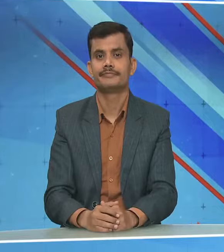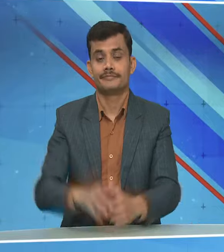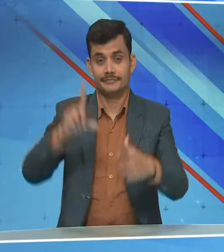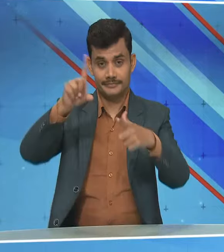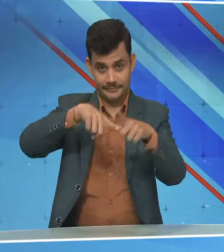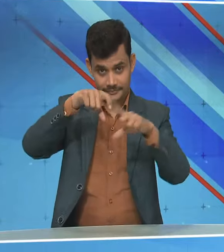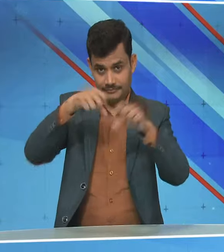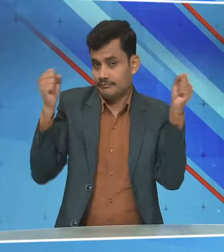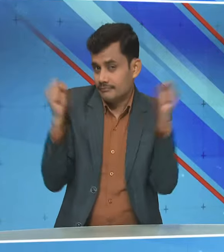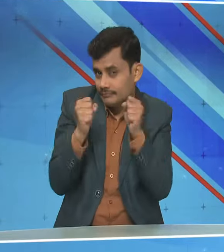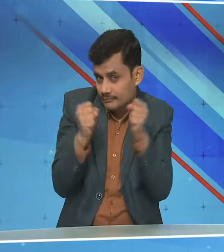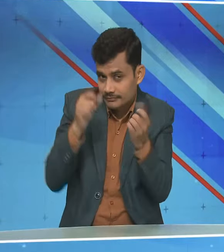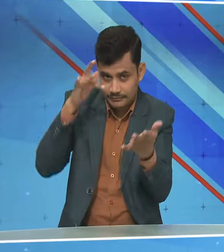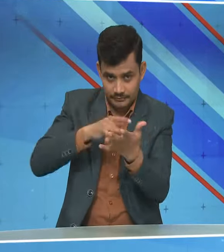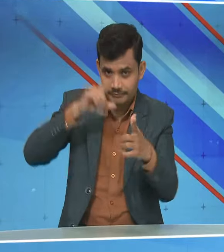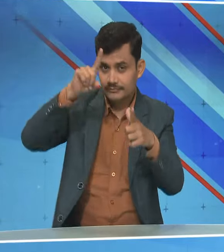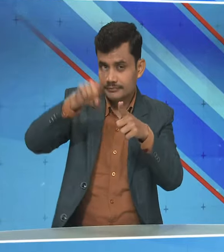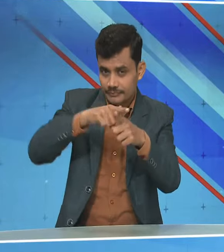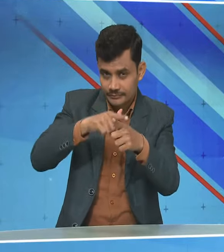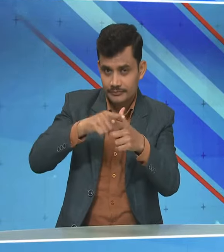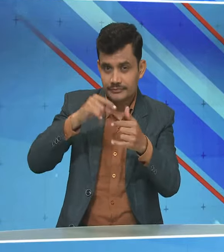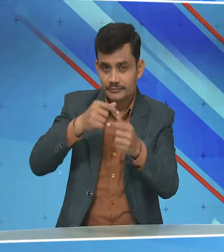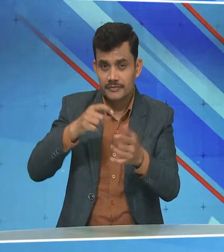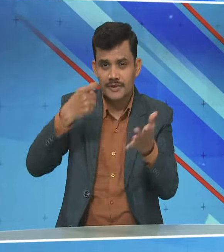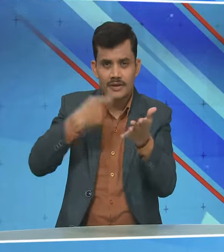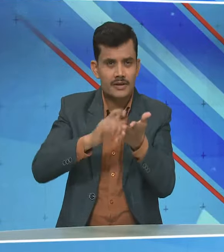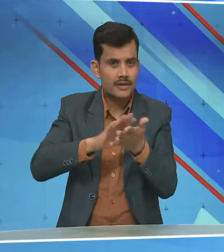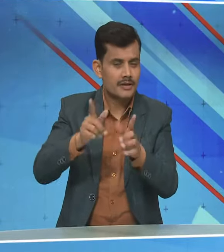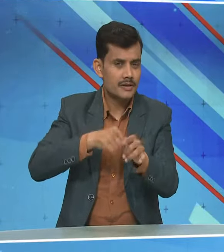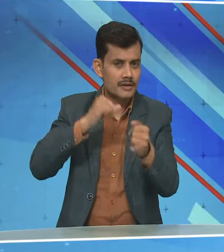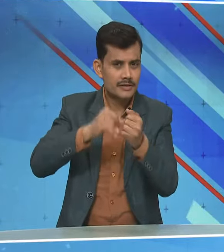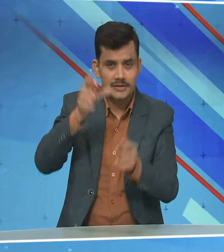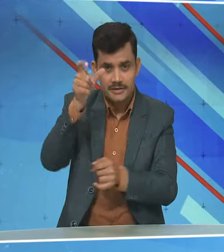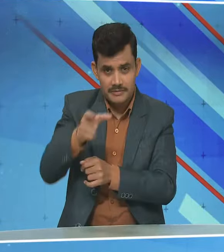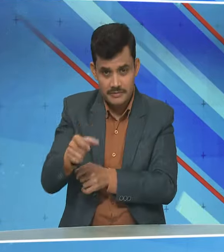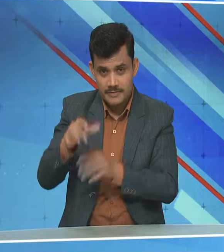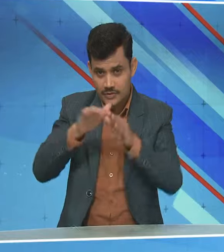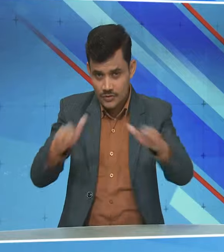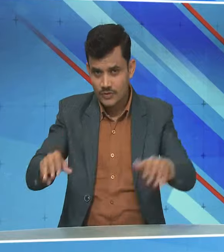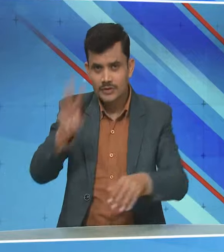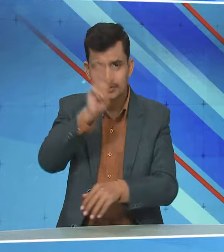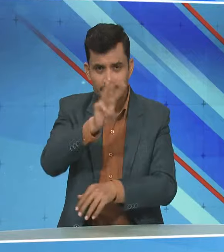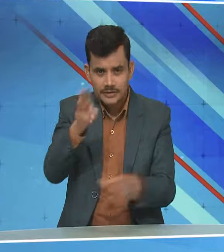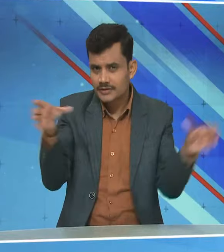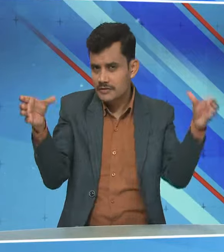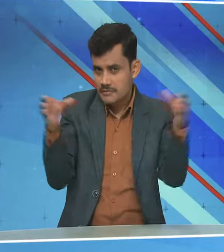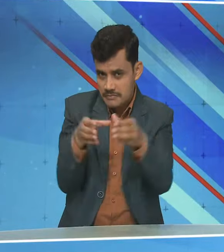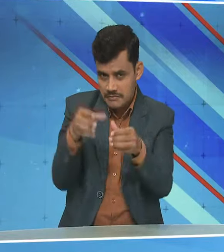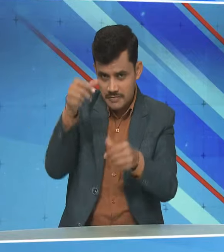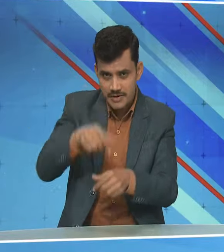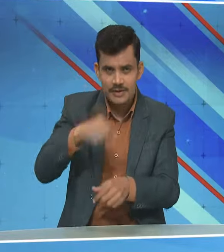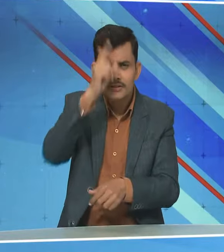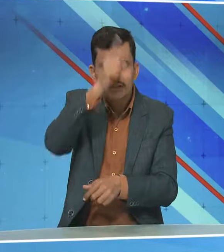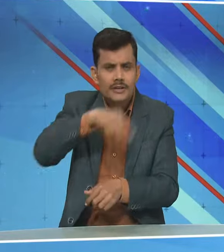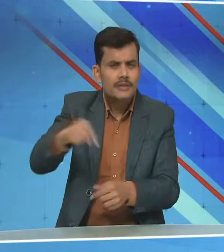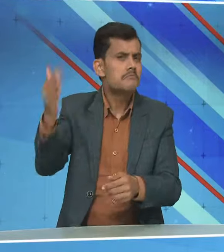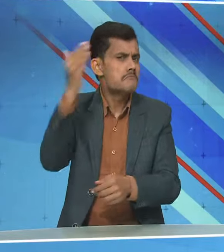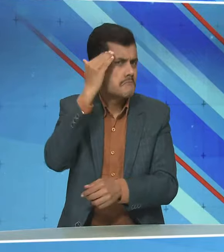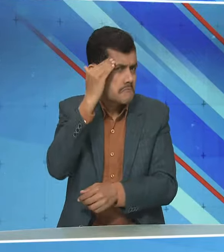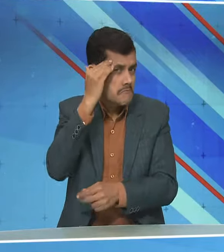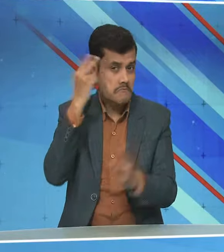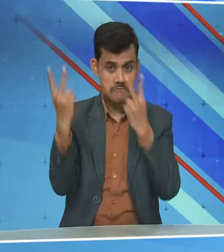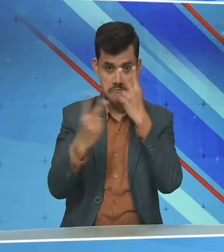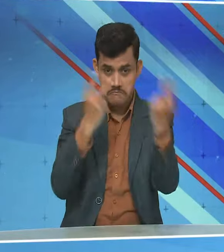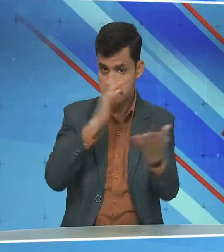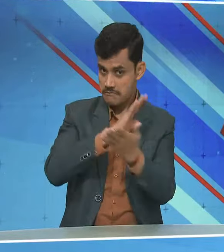जम्मू कश्मीर के जम्मू संभाग के रियासी जिले में 33 छात्रों का एक समू आज वतन को जानो यात्रा